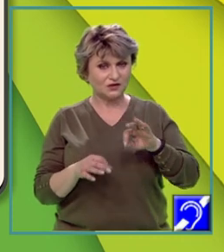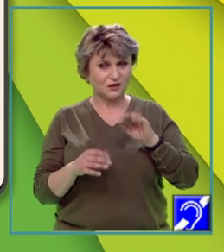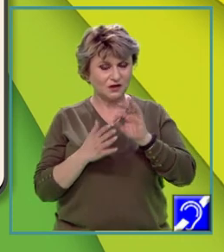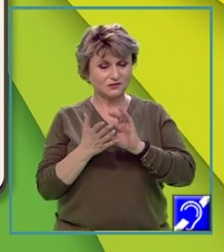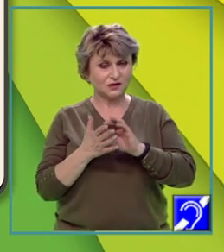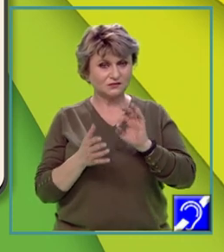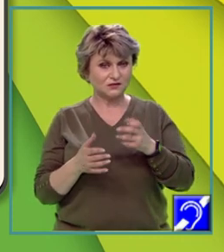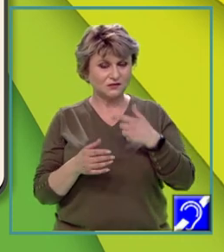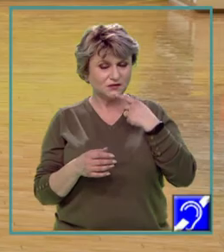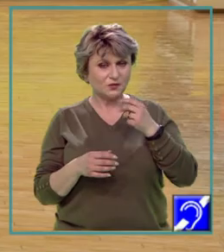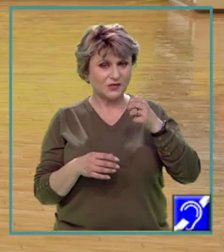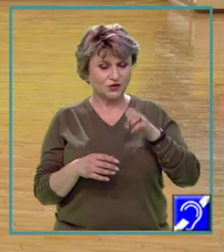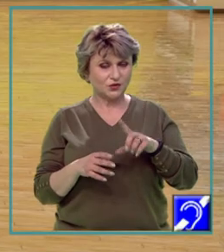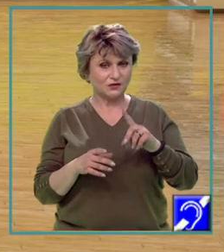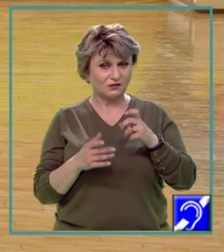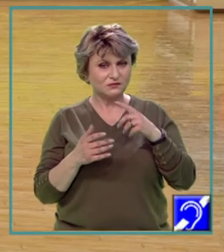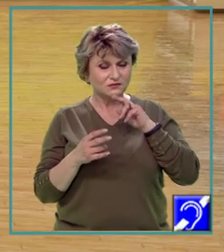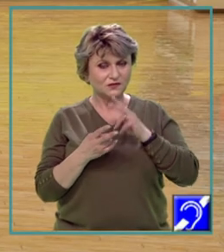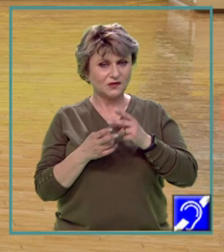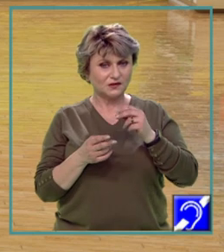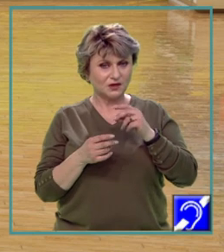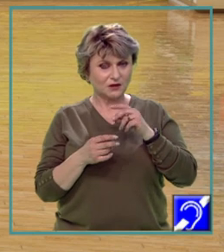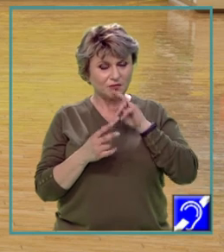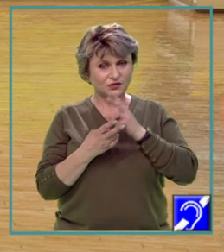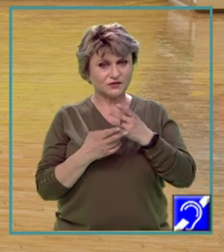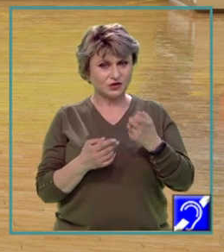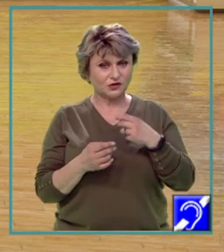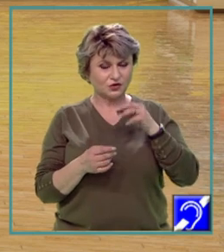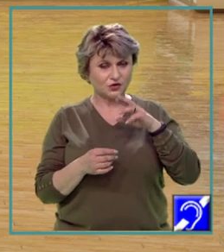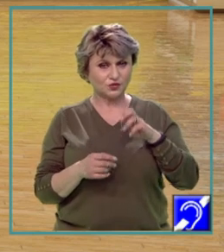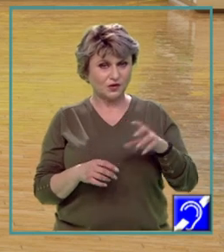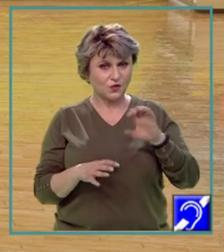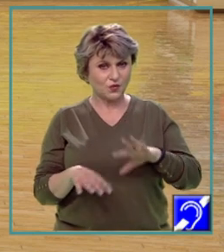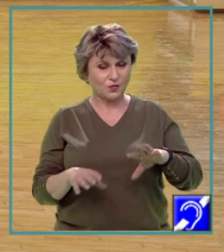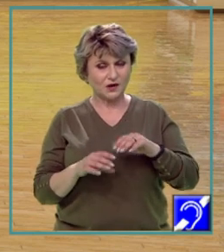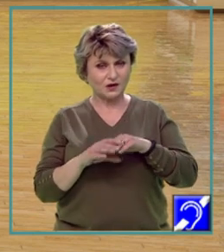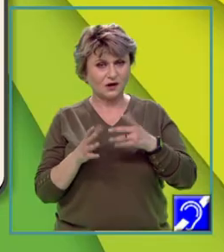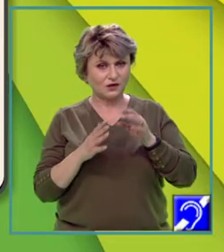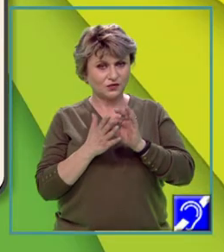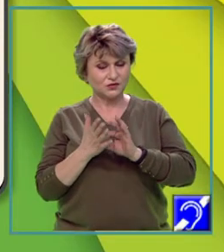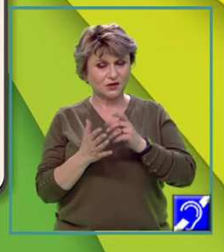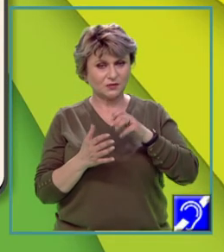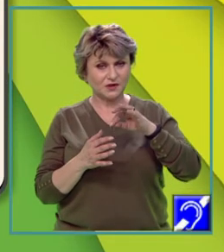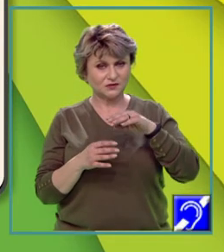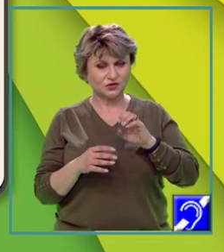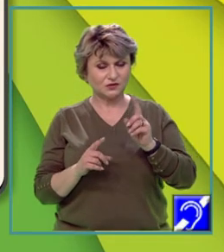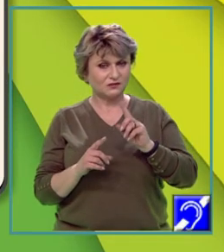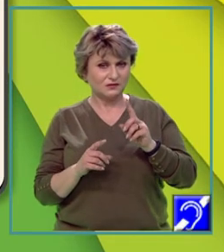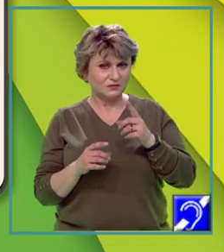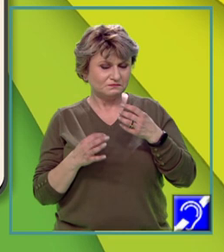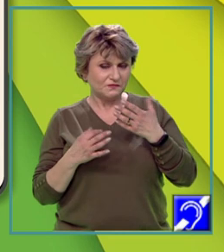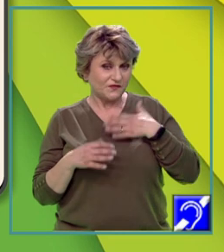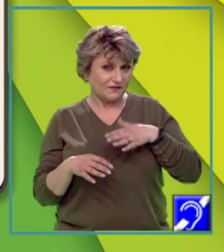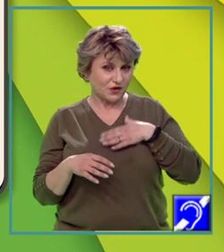termeni. Mediul de tundră corespunde a unei fâșii înguste din nordul Europei în care condițiile climatice nefavorabile